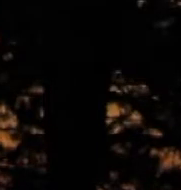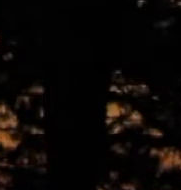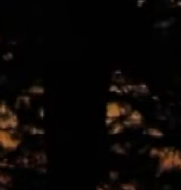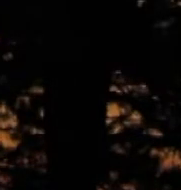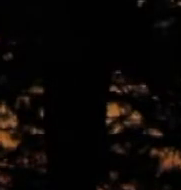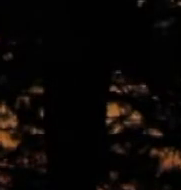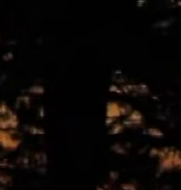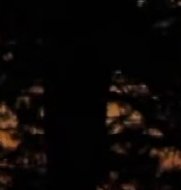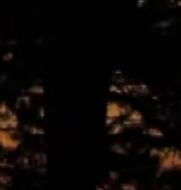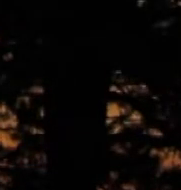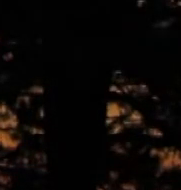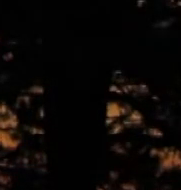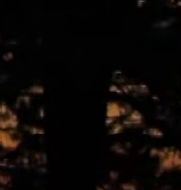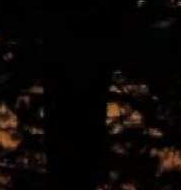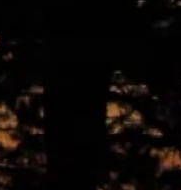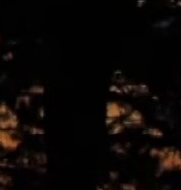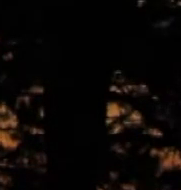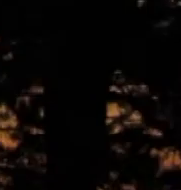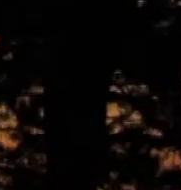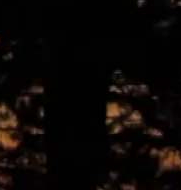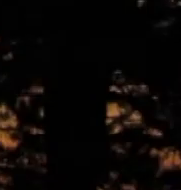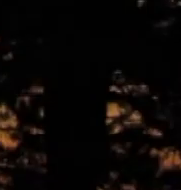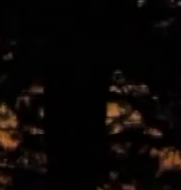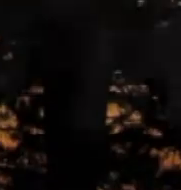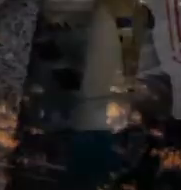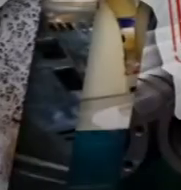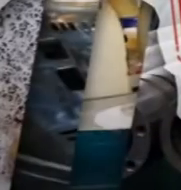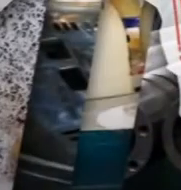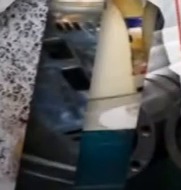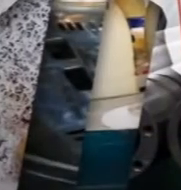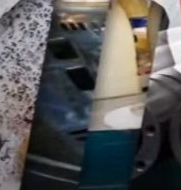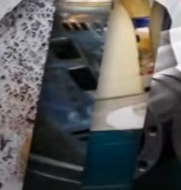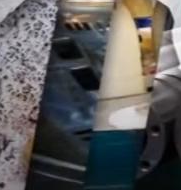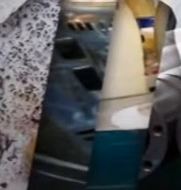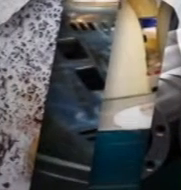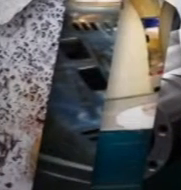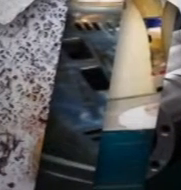Корректор А.Кулакова